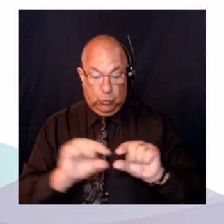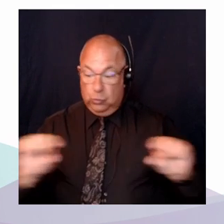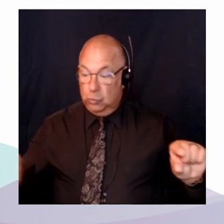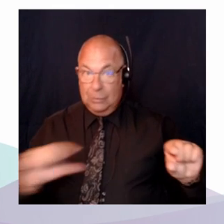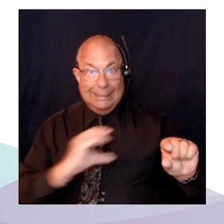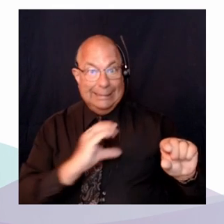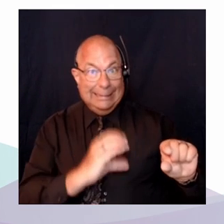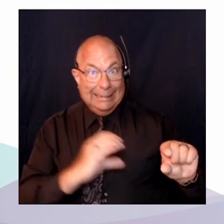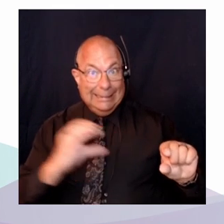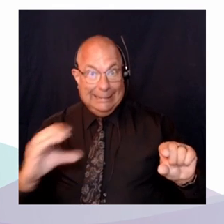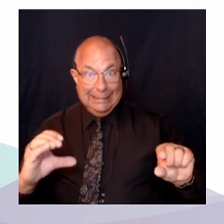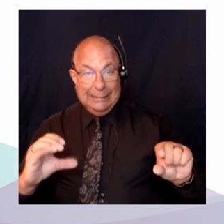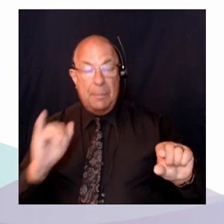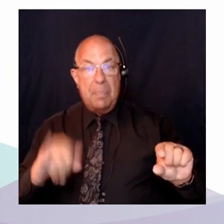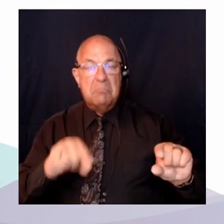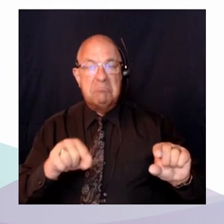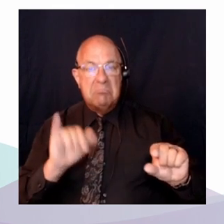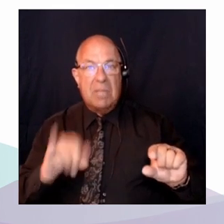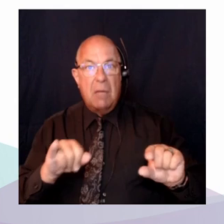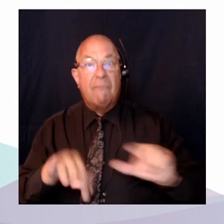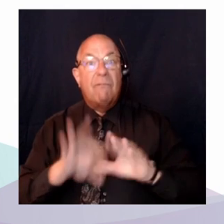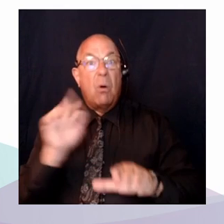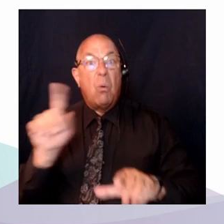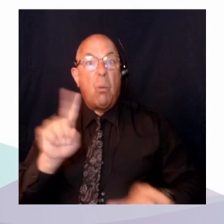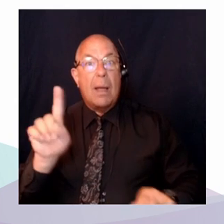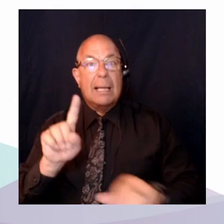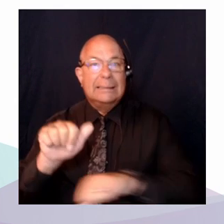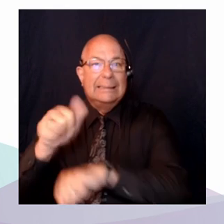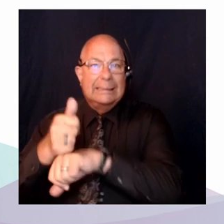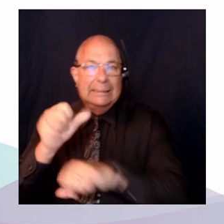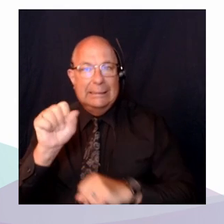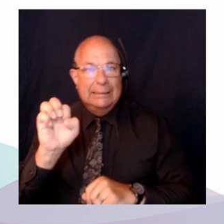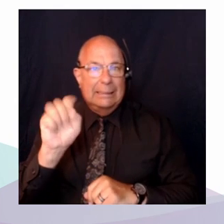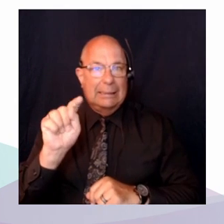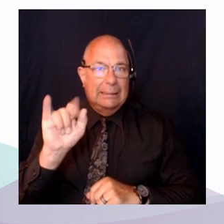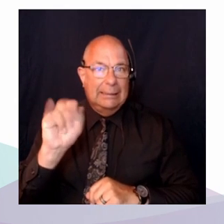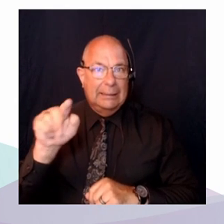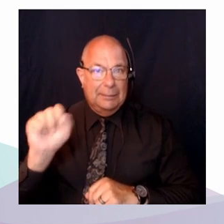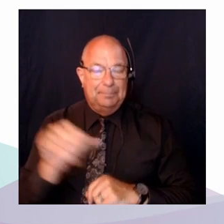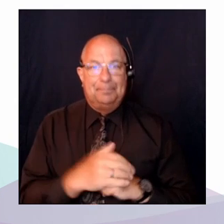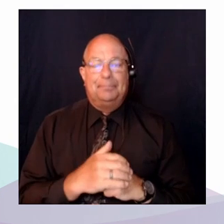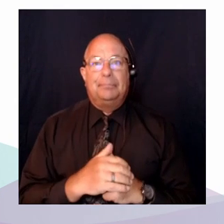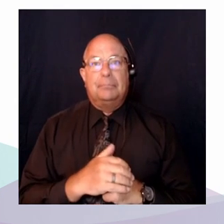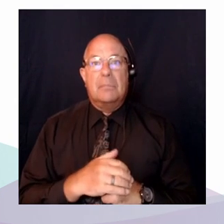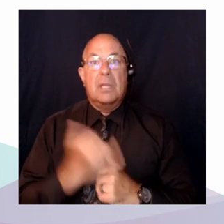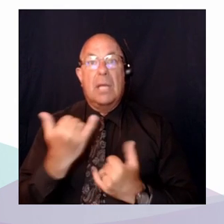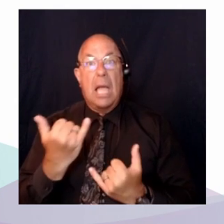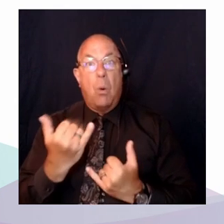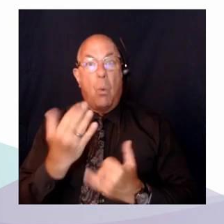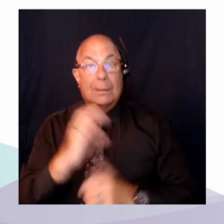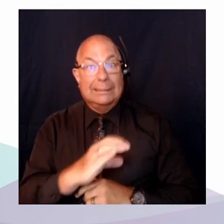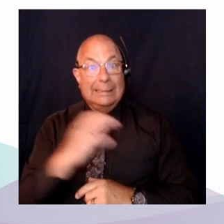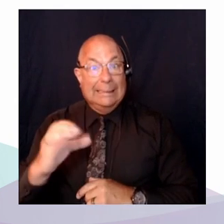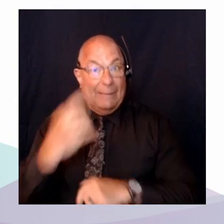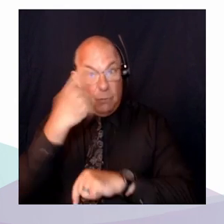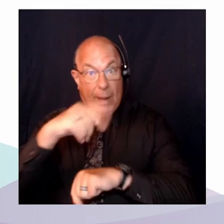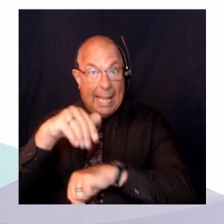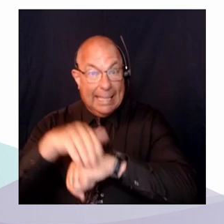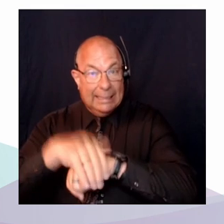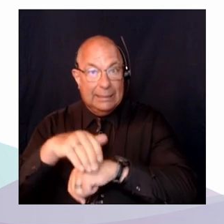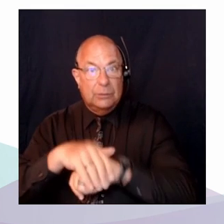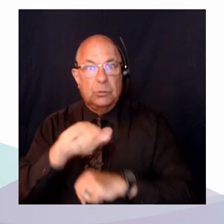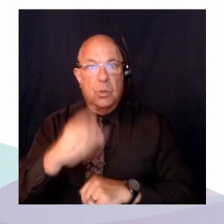dans « Paramètres ». Pour accéder aux sous-titres en anglais, veuillez cliquer sur le lien fourni dans la fenêtre de